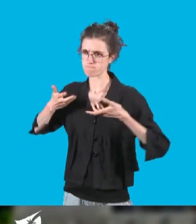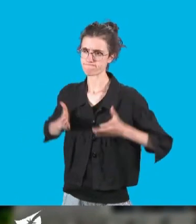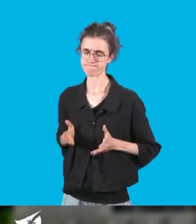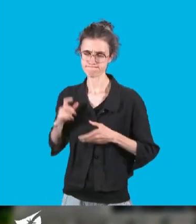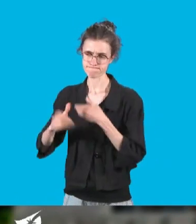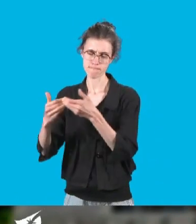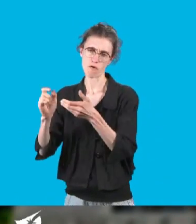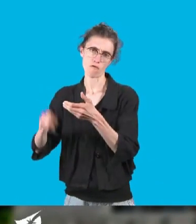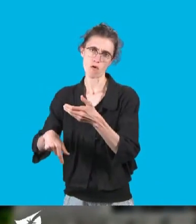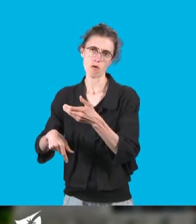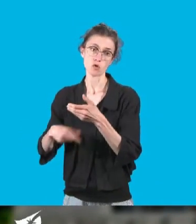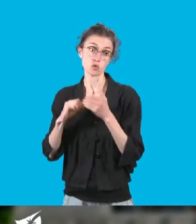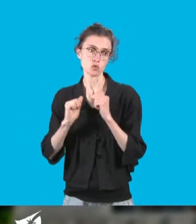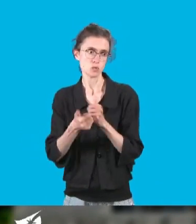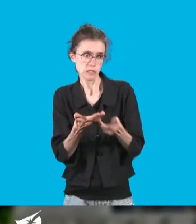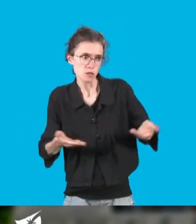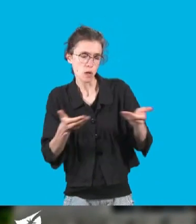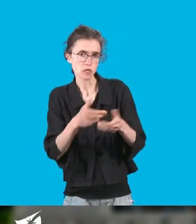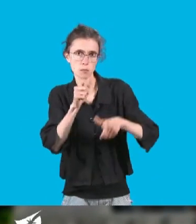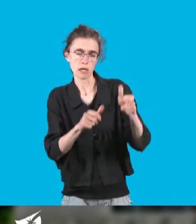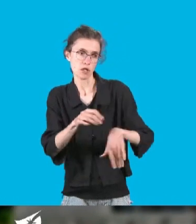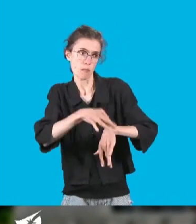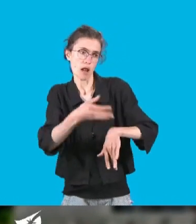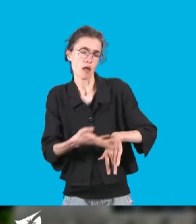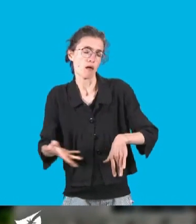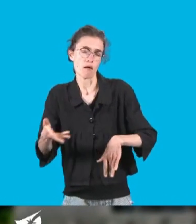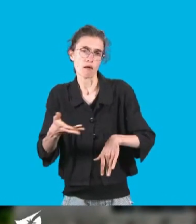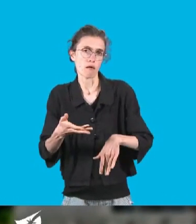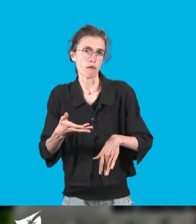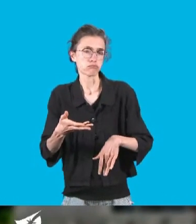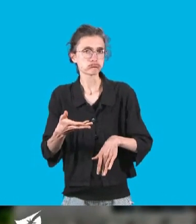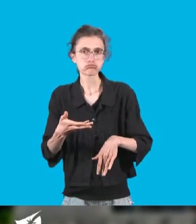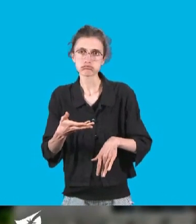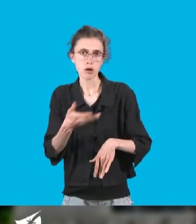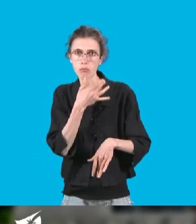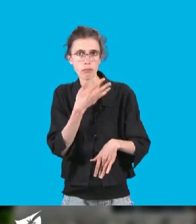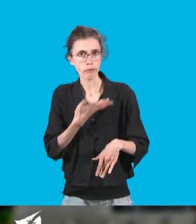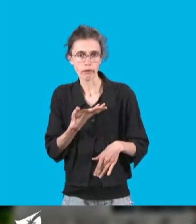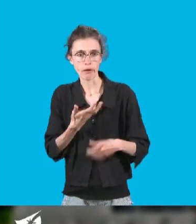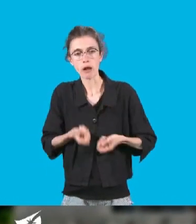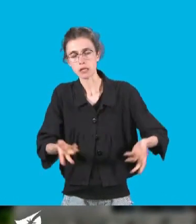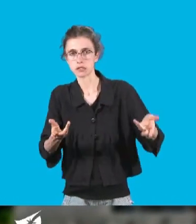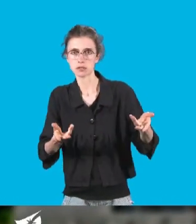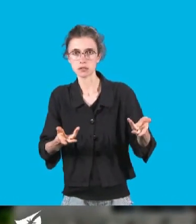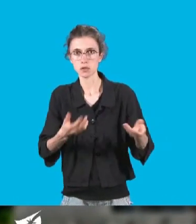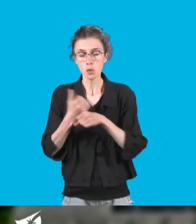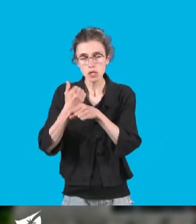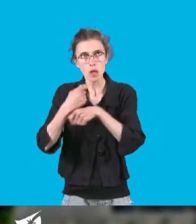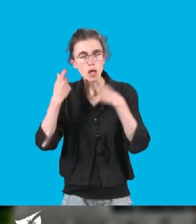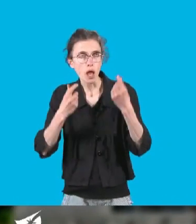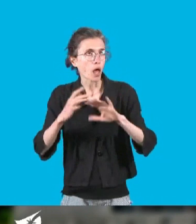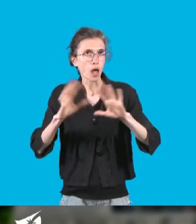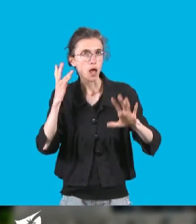une telle saignée chaque année. De même, il faut d'urgence que le prochain gouvernement rende leur capacité d